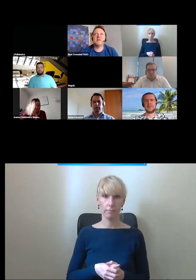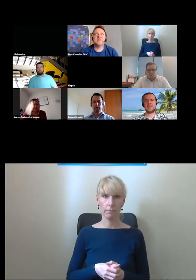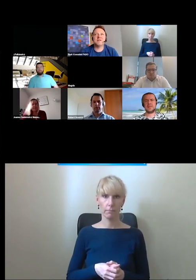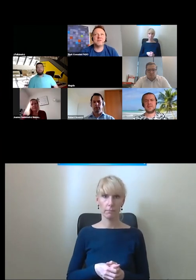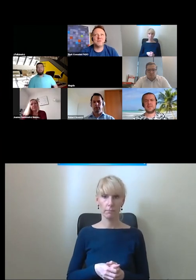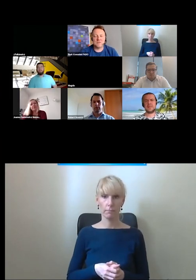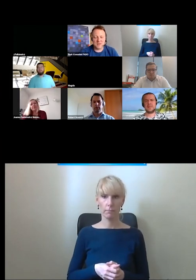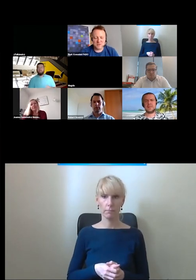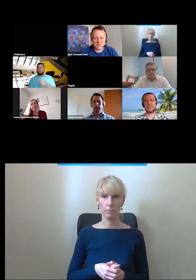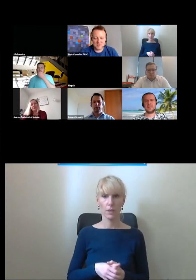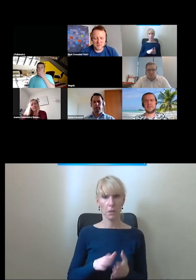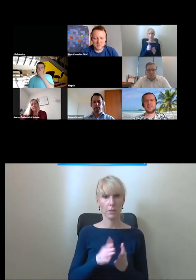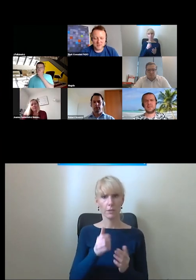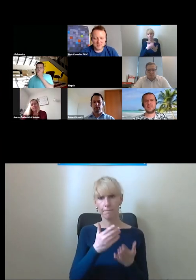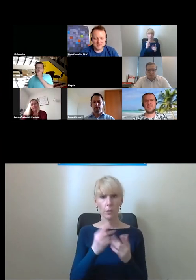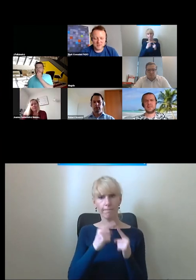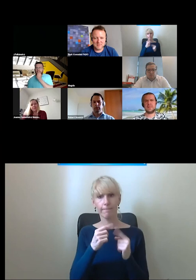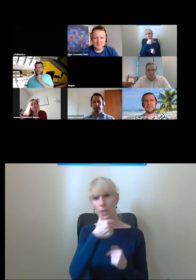przynajmniej kilka minut na to żeby